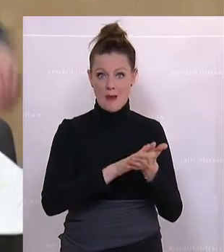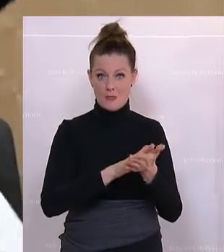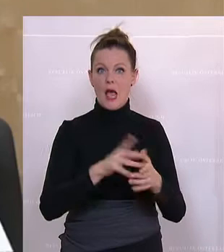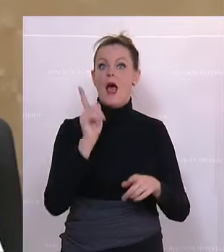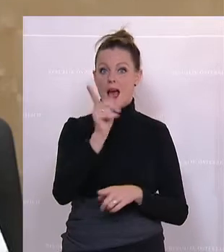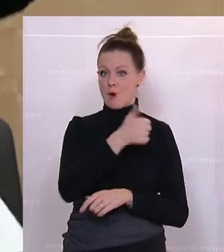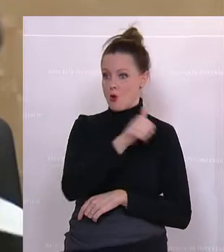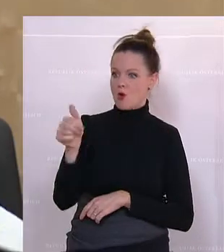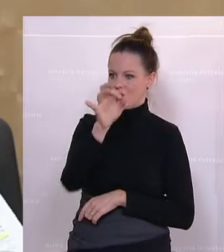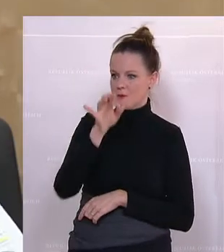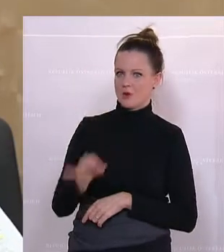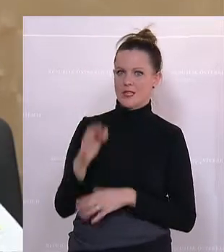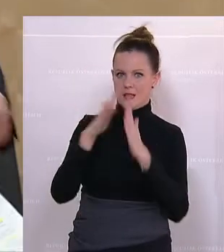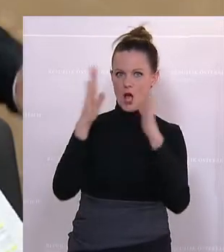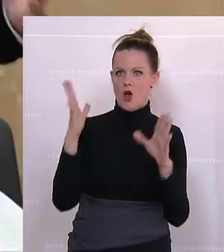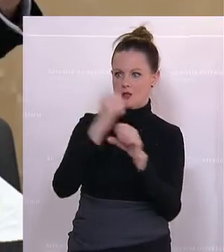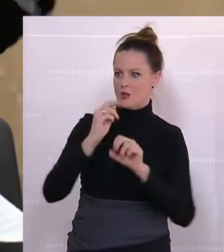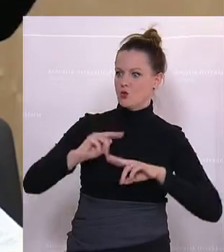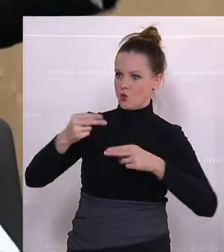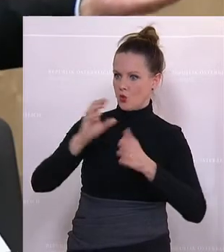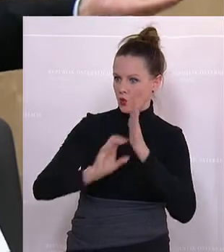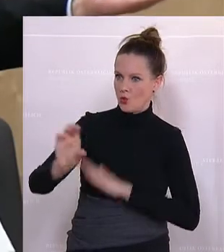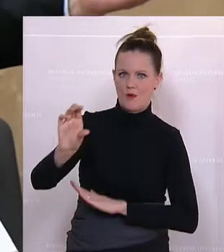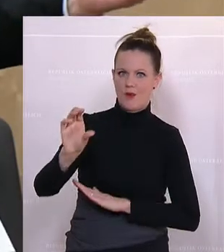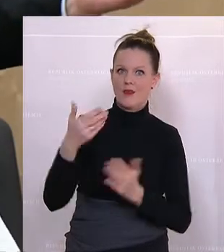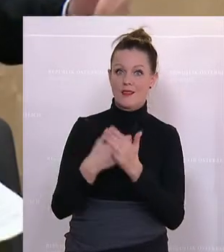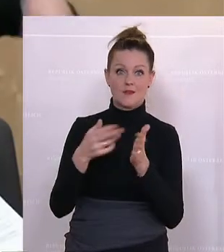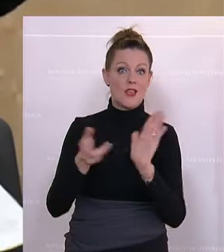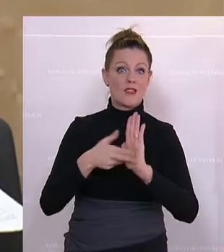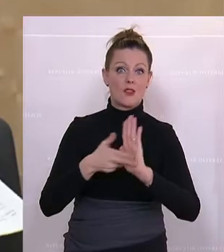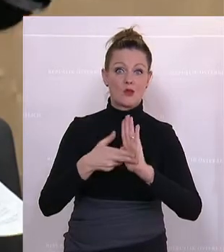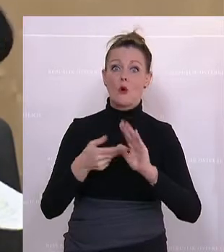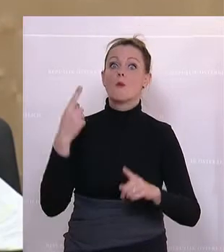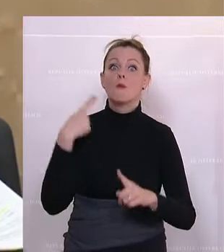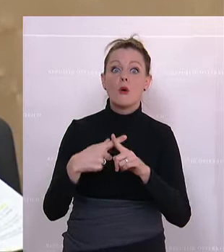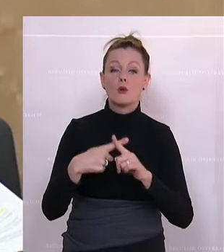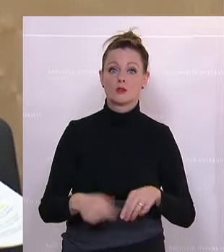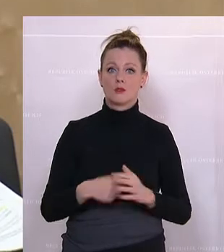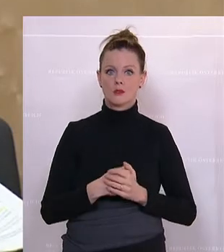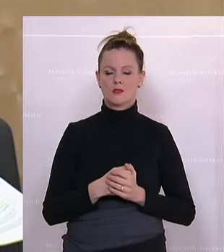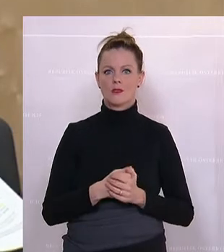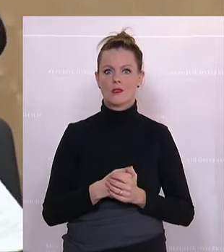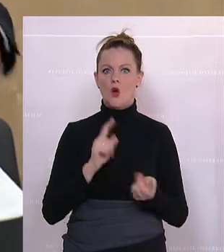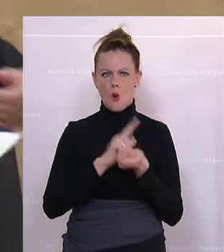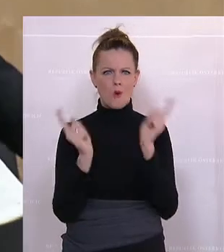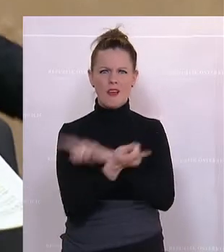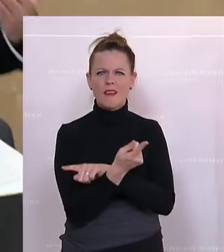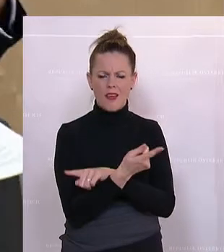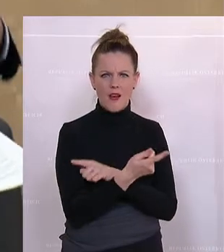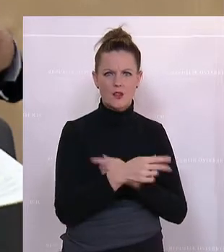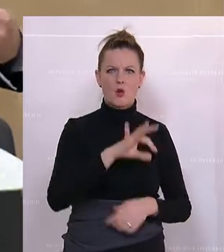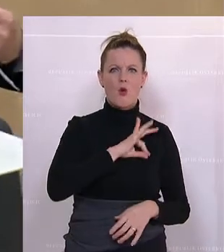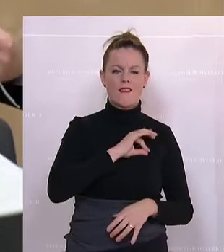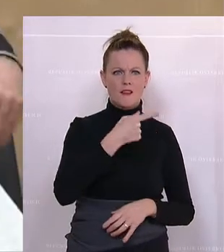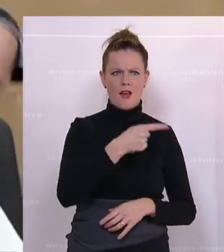100 Prozent an die Haushalte rückverteilt. Das heißt, Lataya gibt es schon ein Nettoplus. Es ist genau umgekehrt, wer der Kollege Greiner argumentiert hat, zumindest